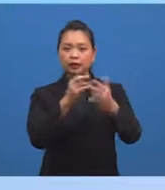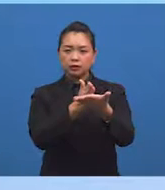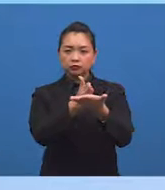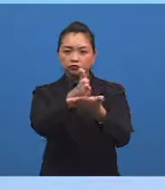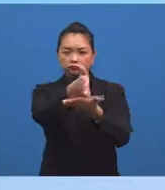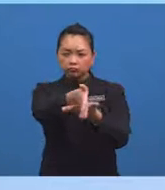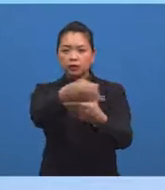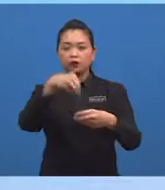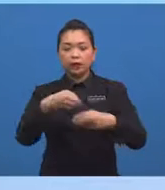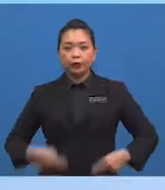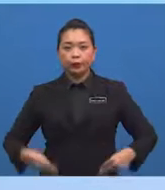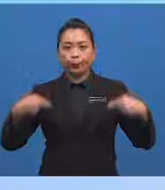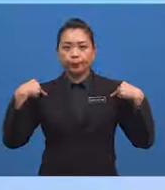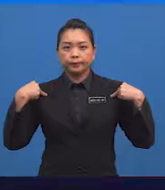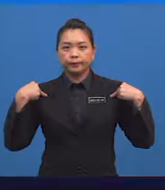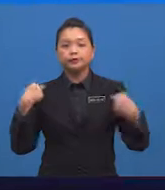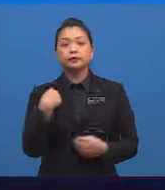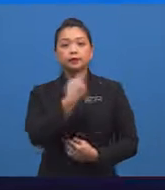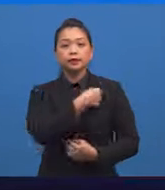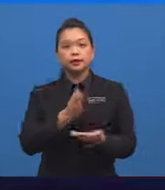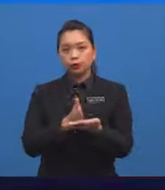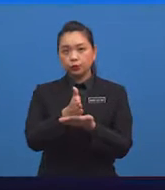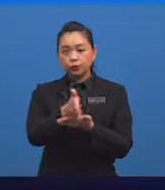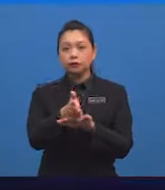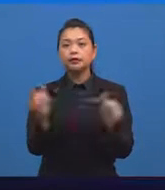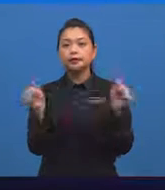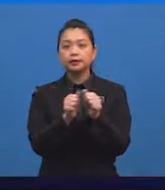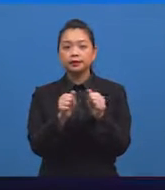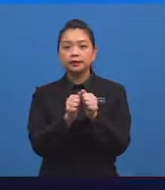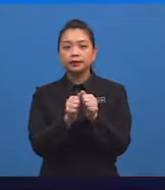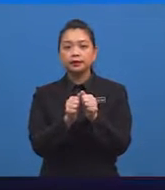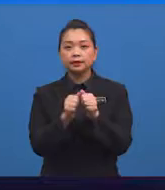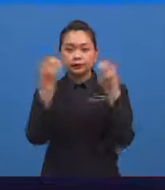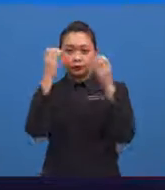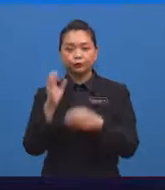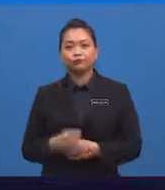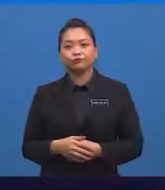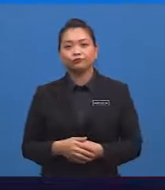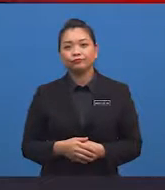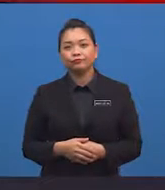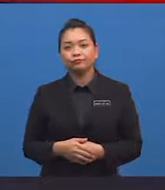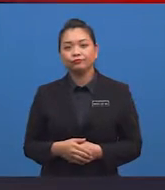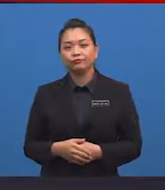lintang dalam kehidupan Kita teruskan lagi dengan Cikgu Ju pula